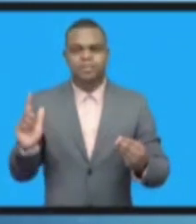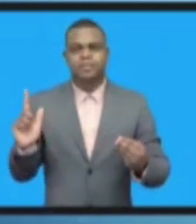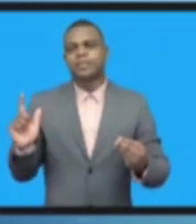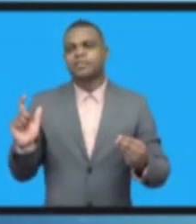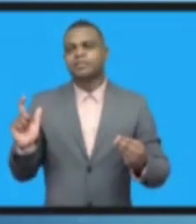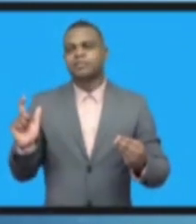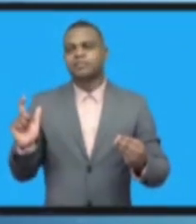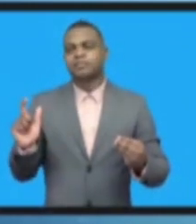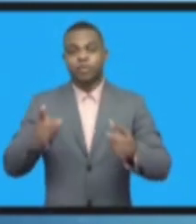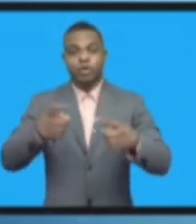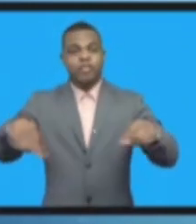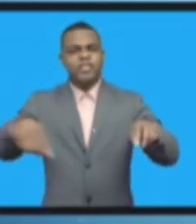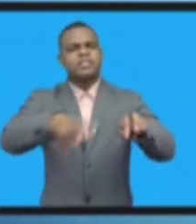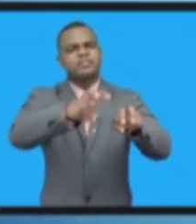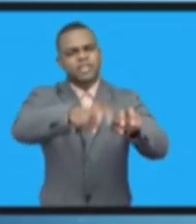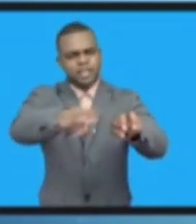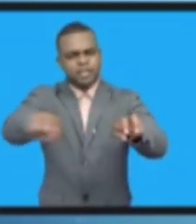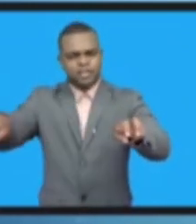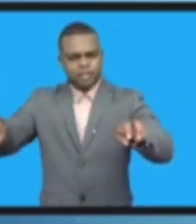работе.